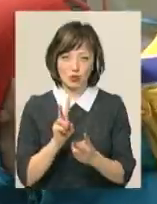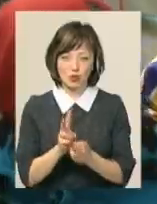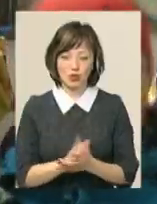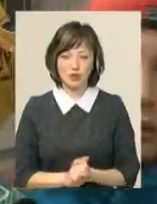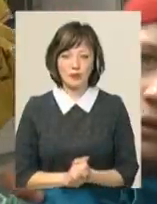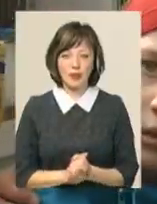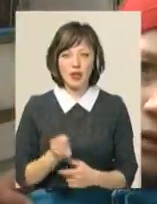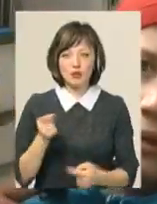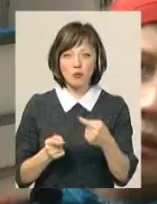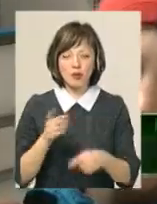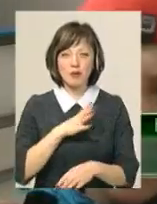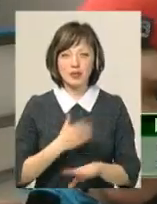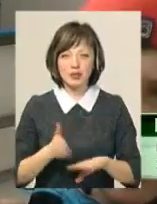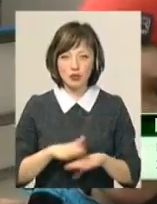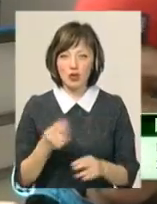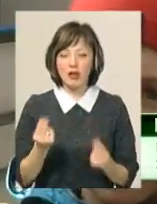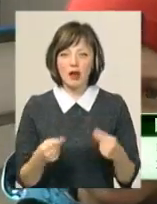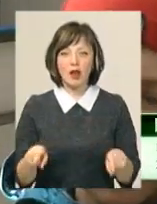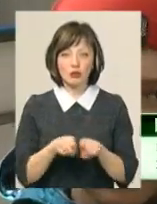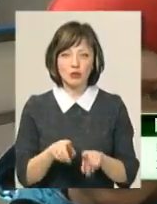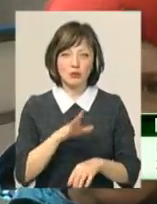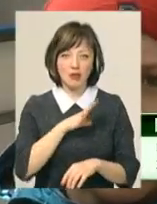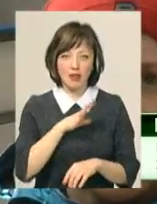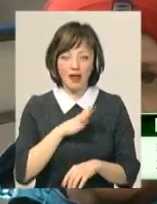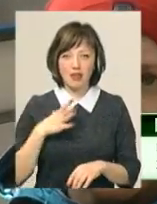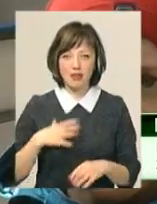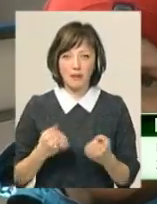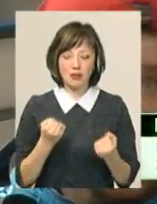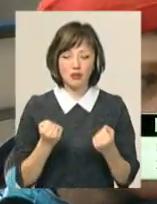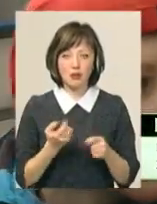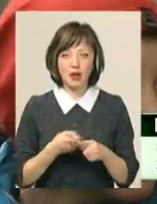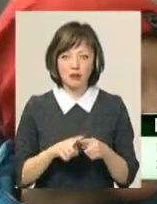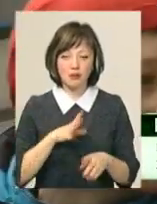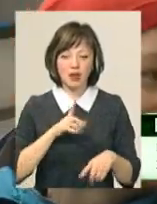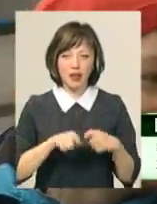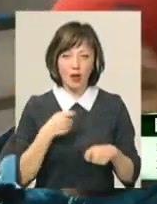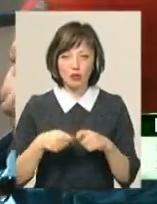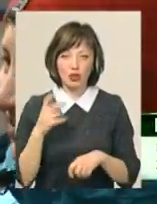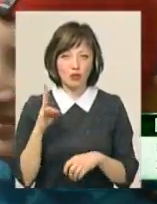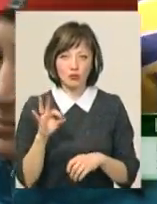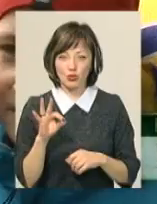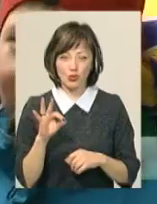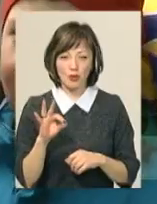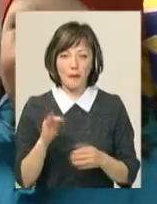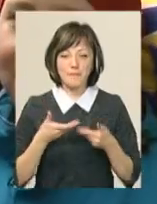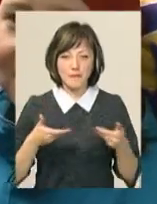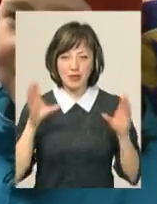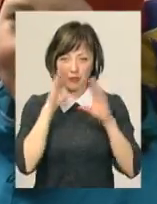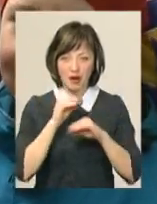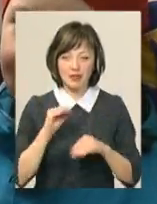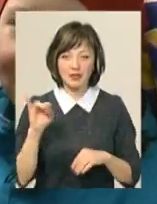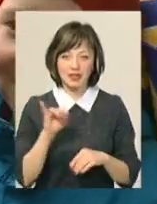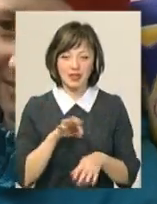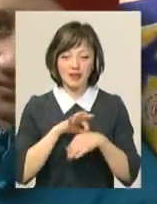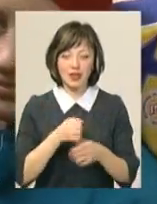Соперник був важливий, гра теж була напряженна, тому були порушення, але ми справились і